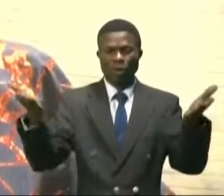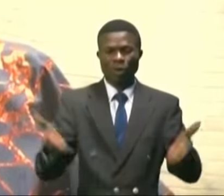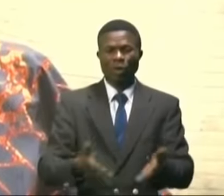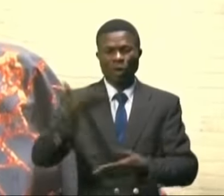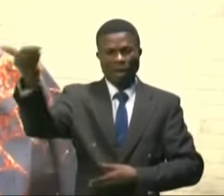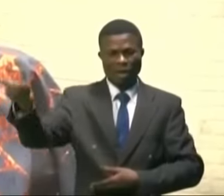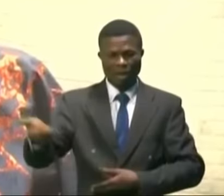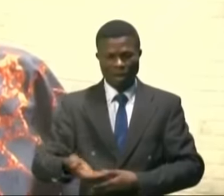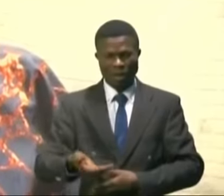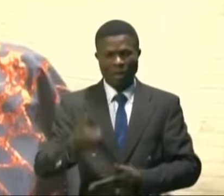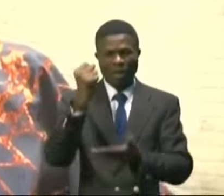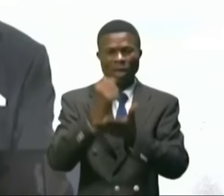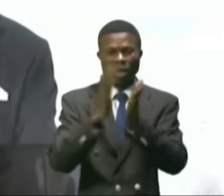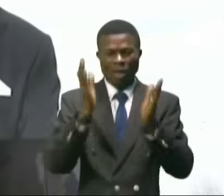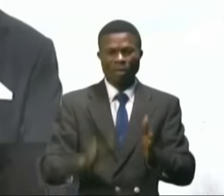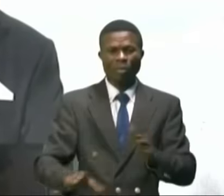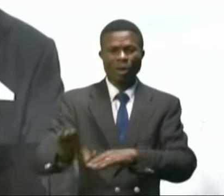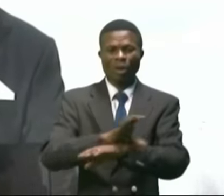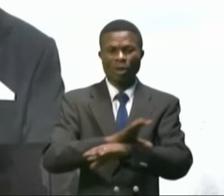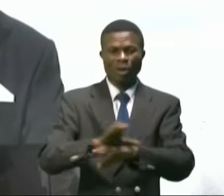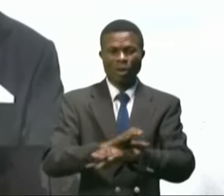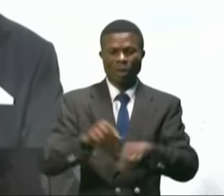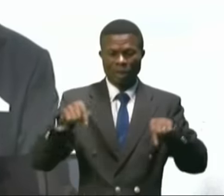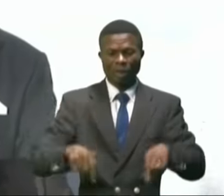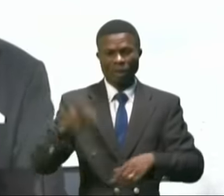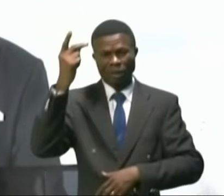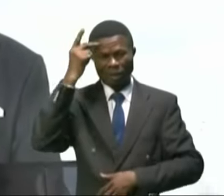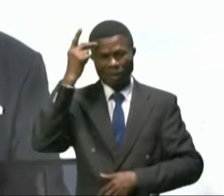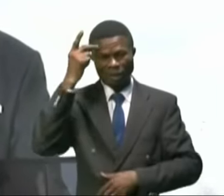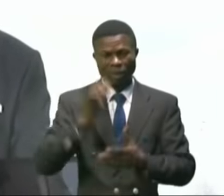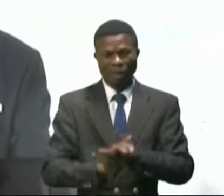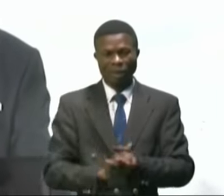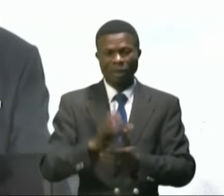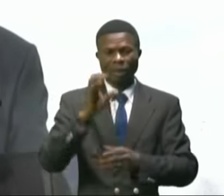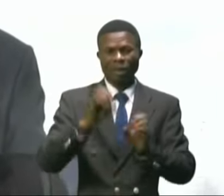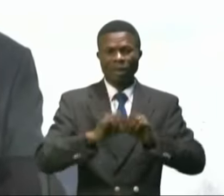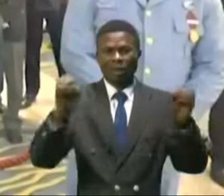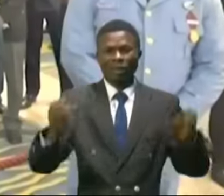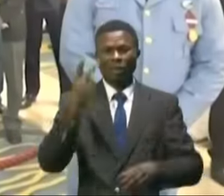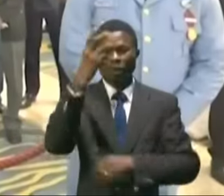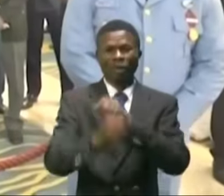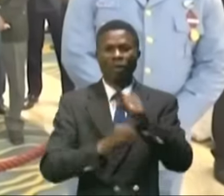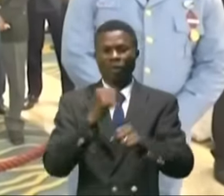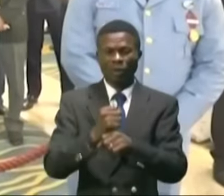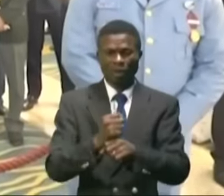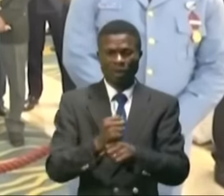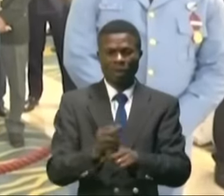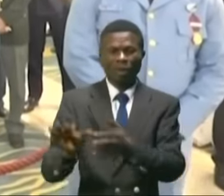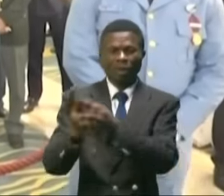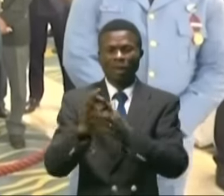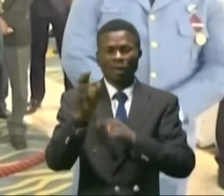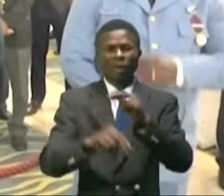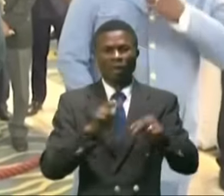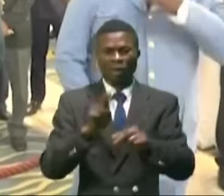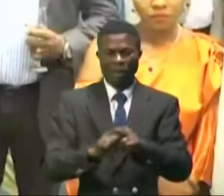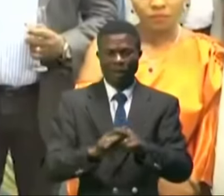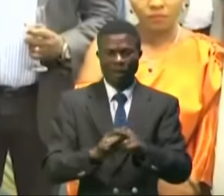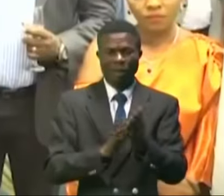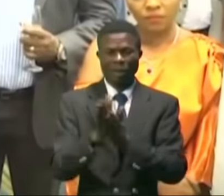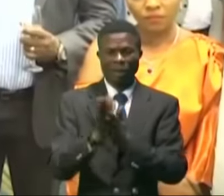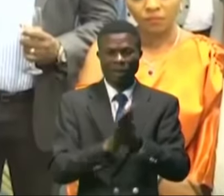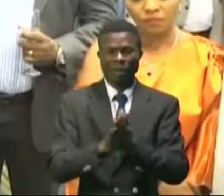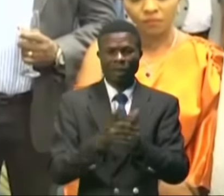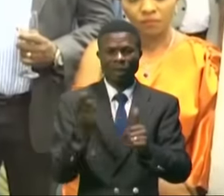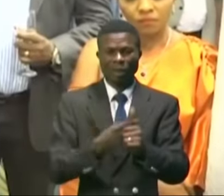'invitation du diplomate camerounais en poste à Kinshasa. Ce 52e anniversaire de l'unité nationale consacre non